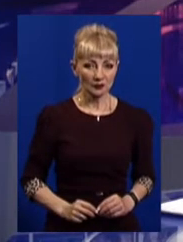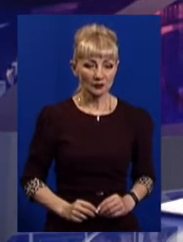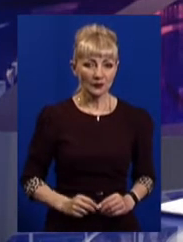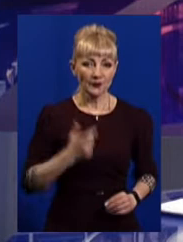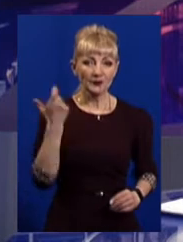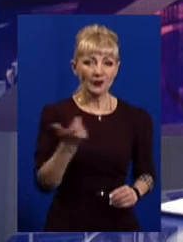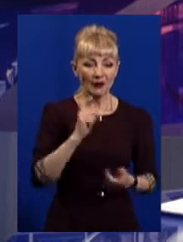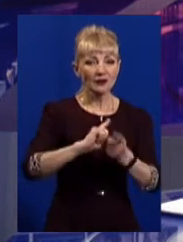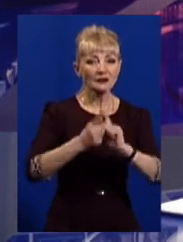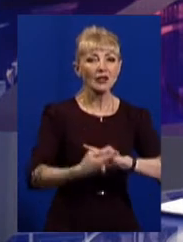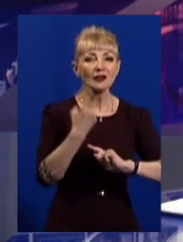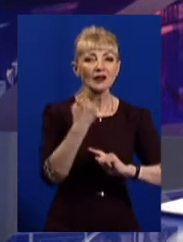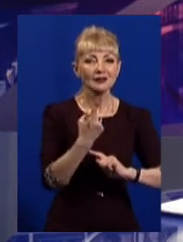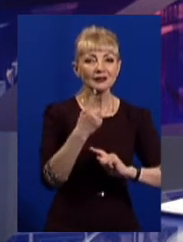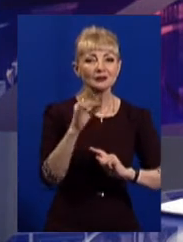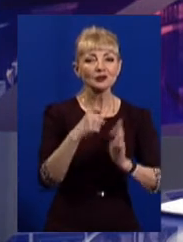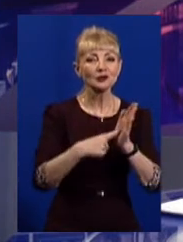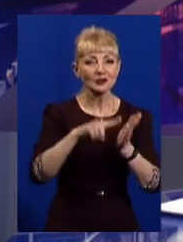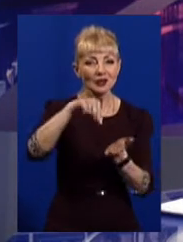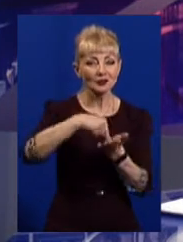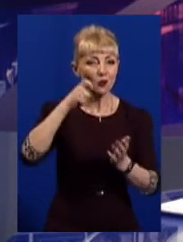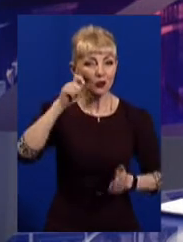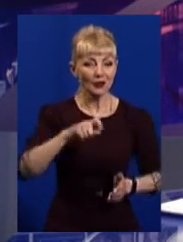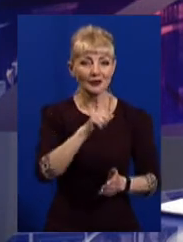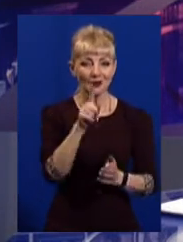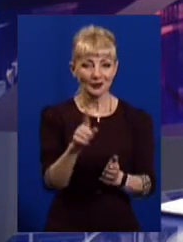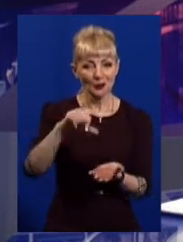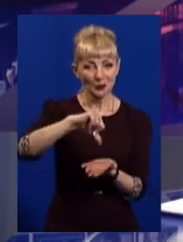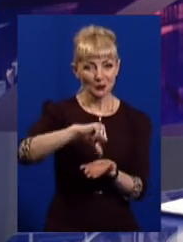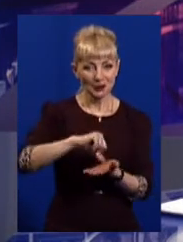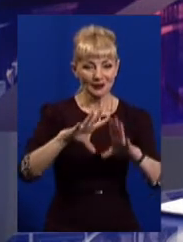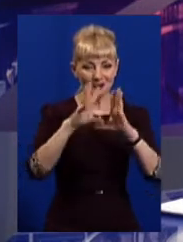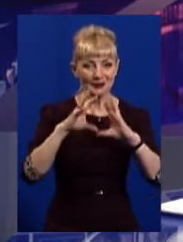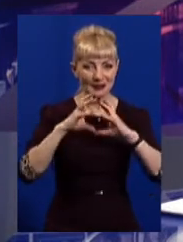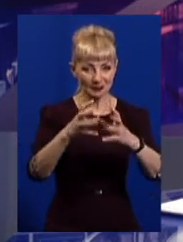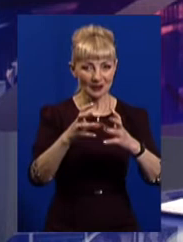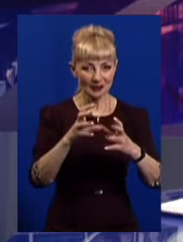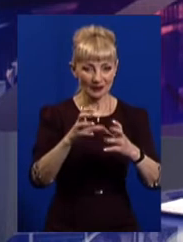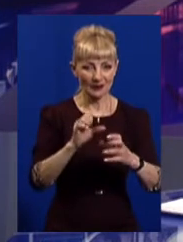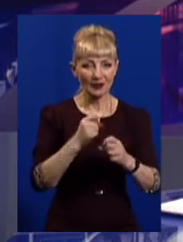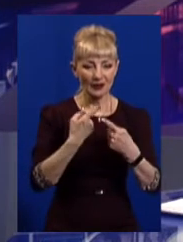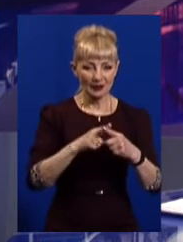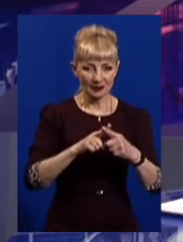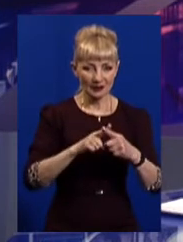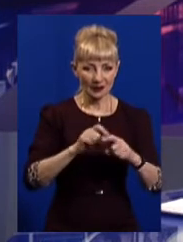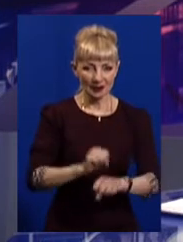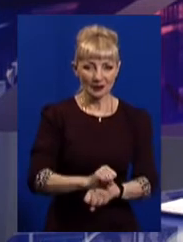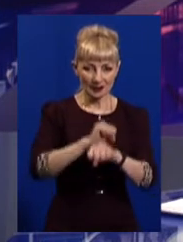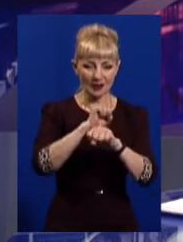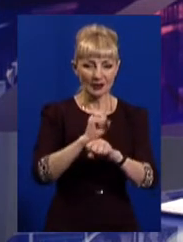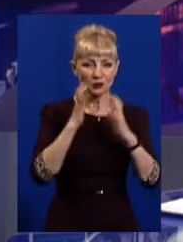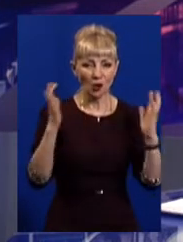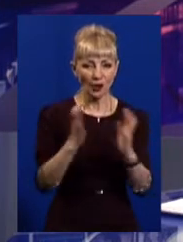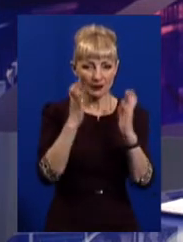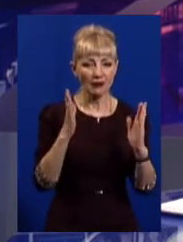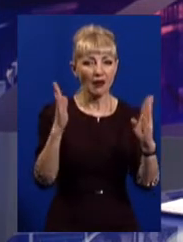Харків став одним з шестим міст України, які приєдналися до Всесвітнього страйку за збереження клімату. Учасники акції